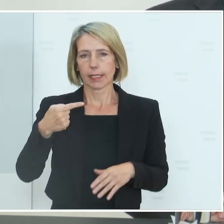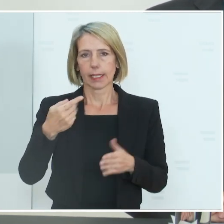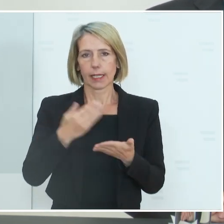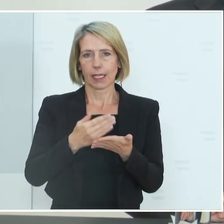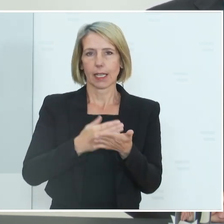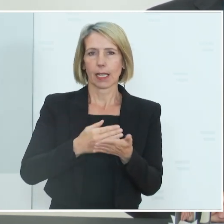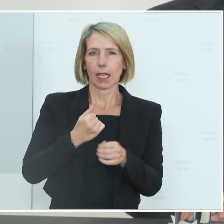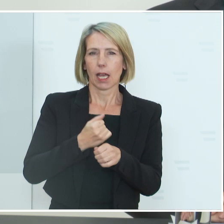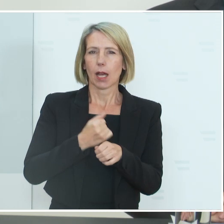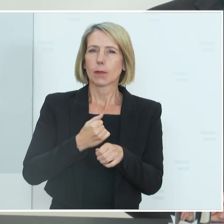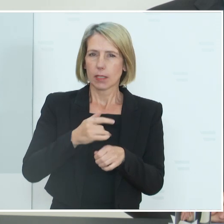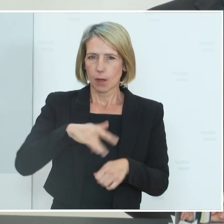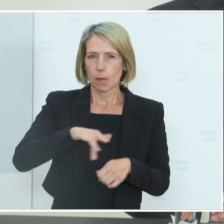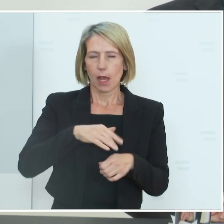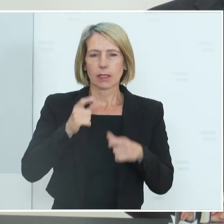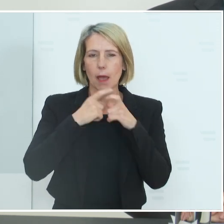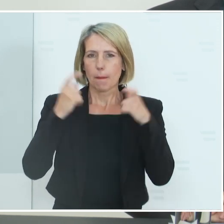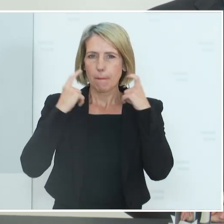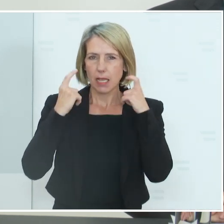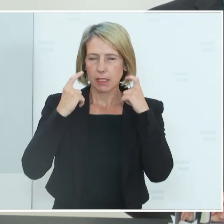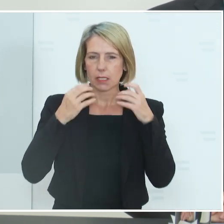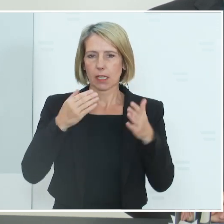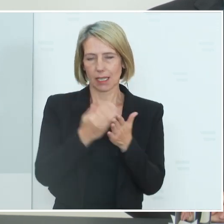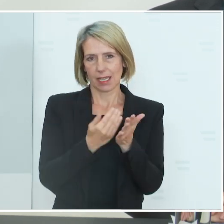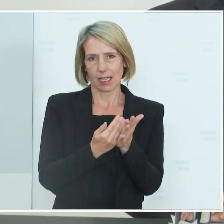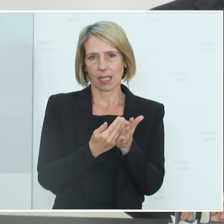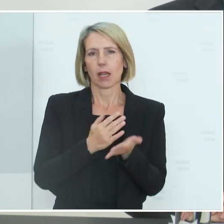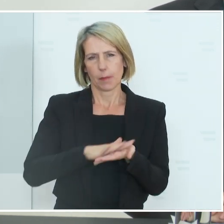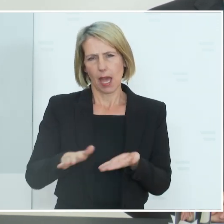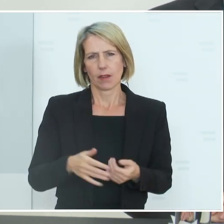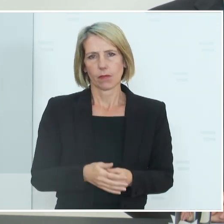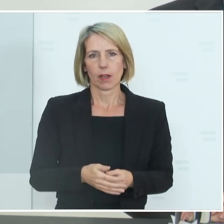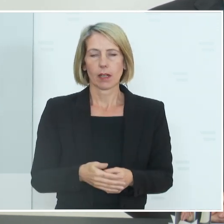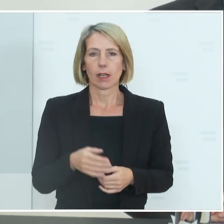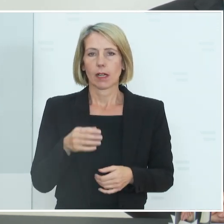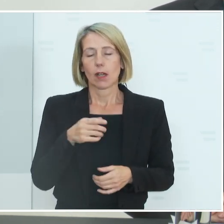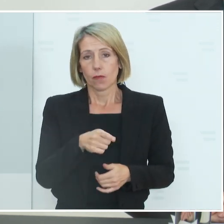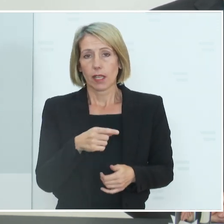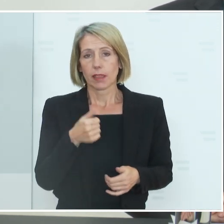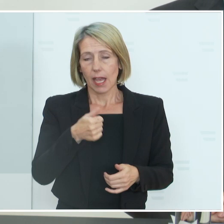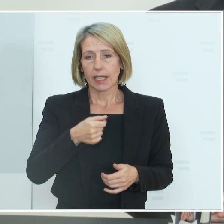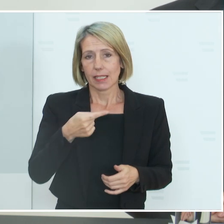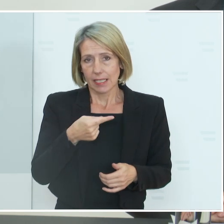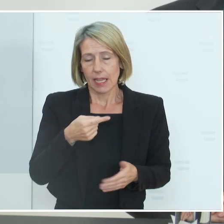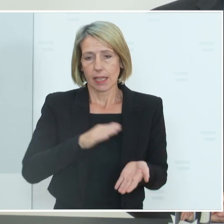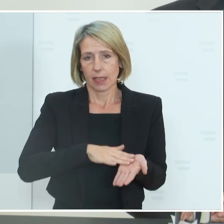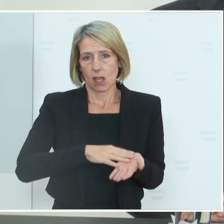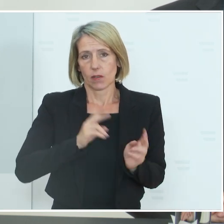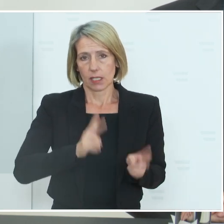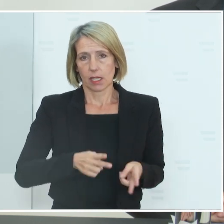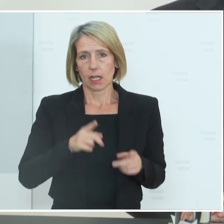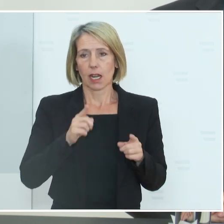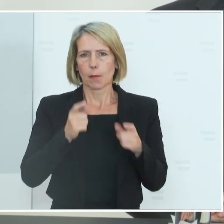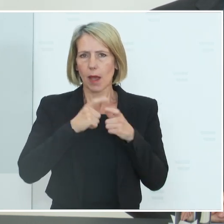Maskenregelung vereinfachen werden. Arbeitnehmerinnen müssen künftig eines der 3G-Nachweisen, sie müssen aber keine